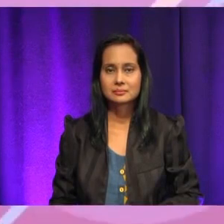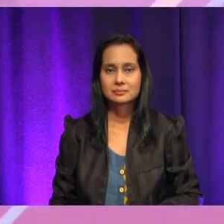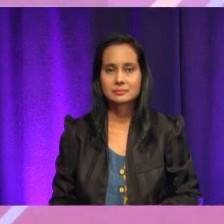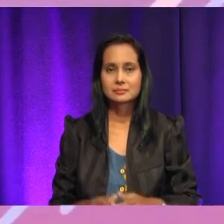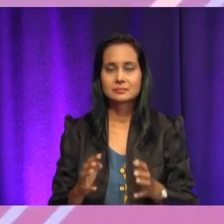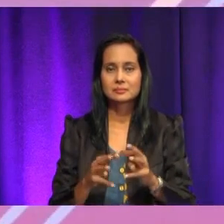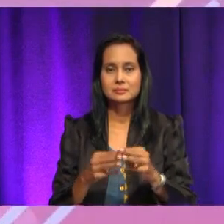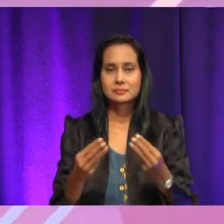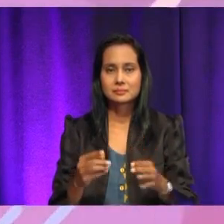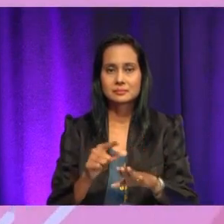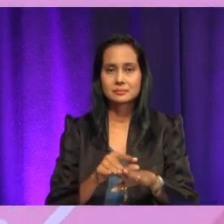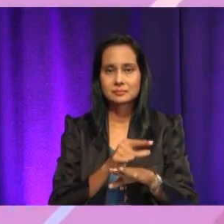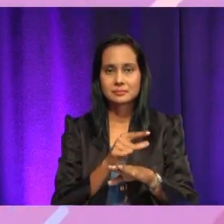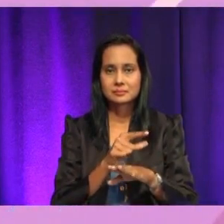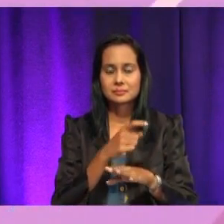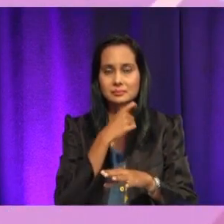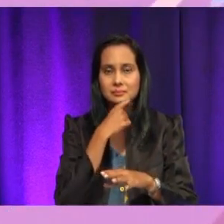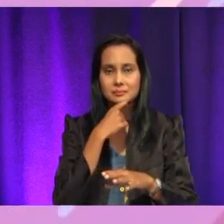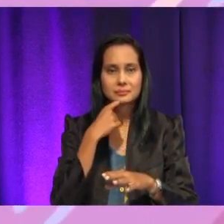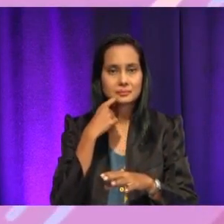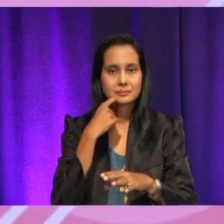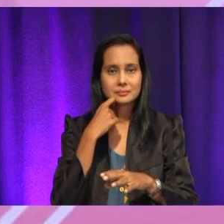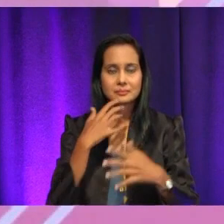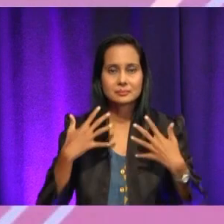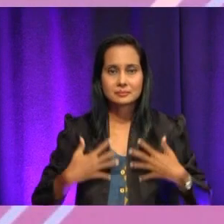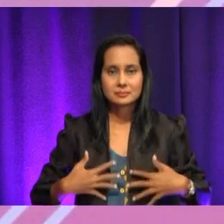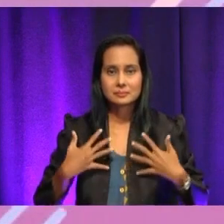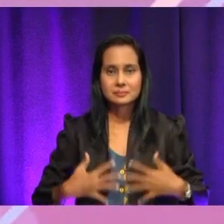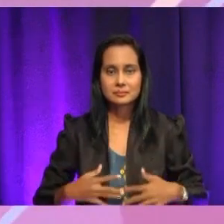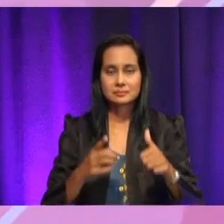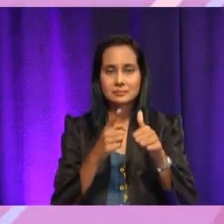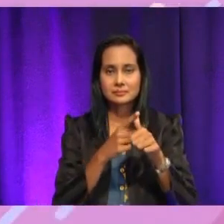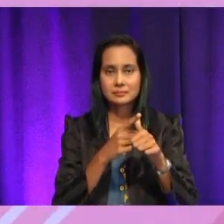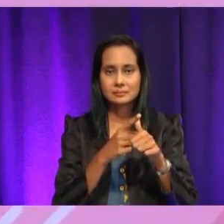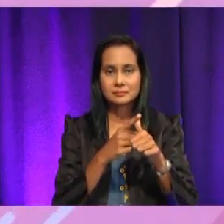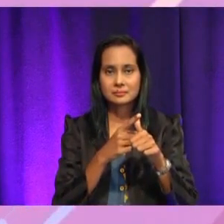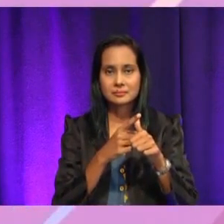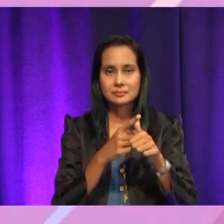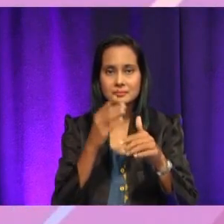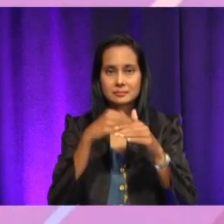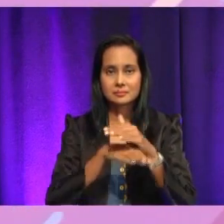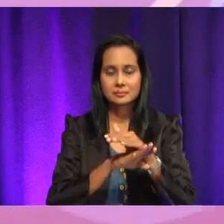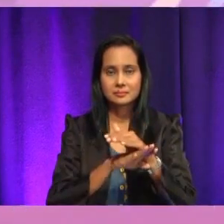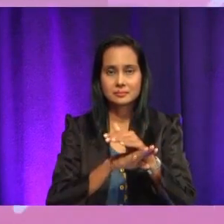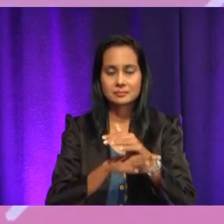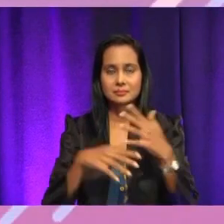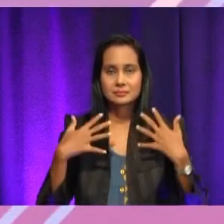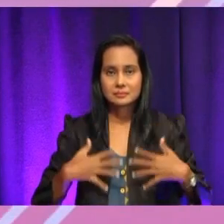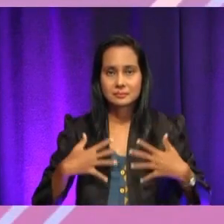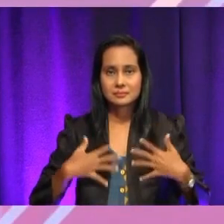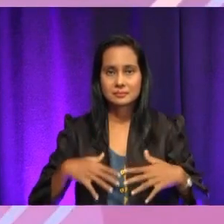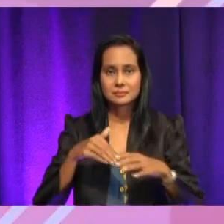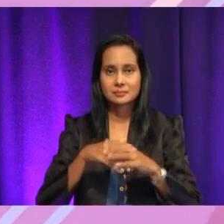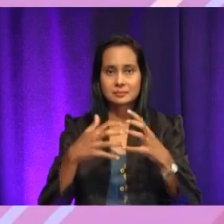Manual penggunaan mesin pengering pakaian. Pertama, masukkan pakaian ke dalam mesin pengering.